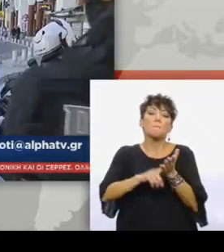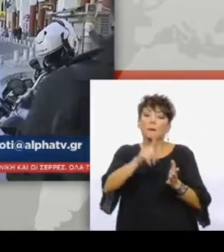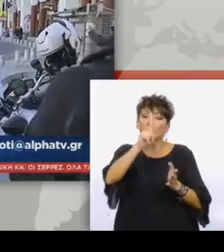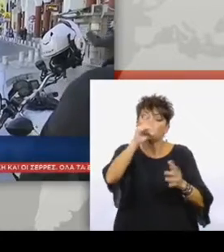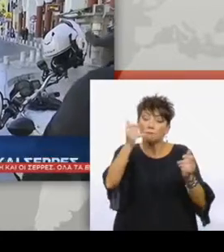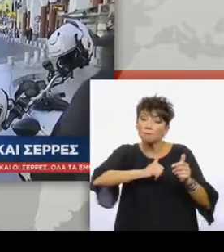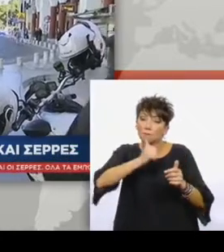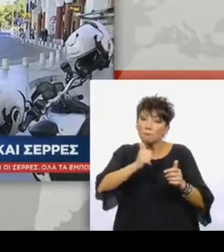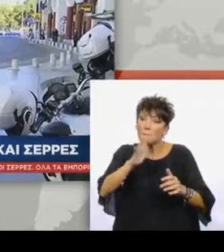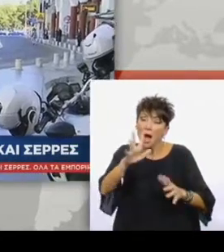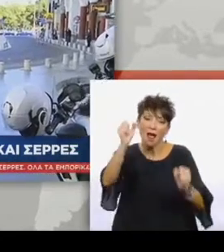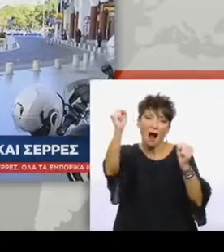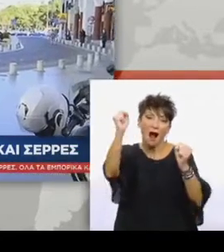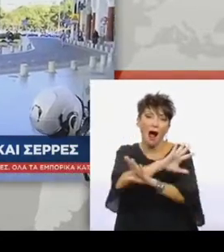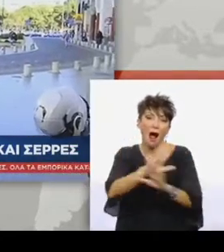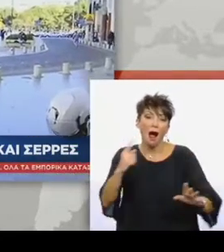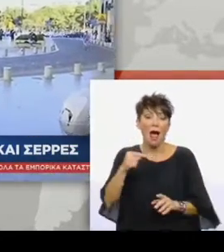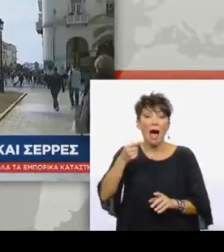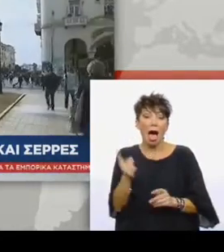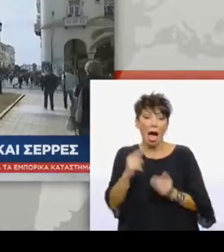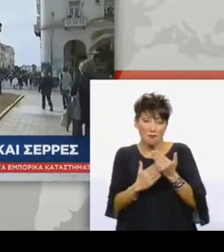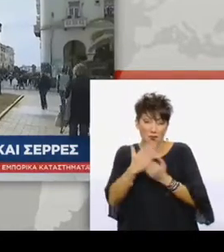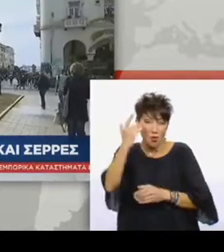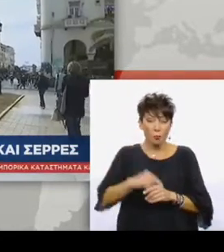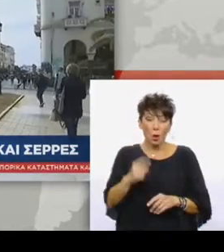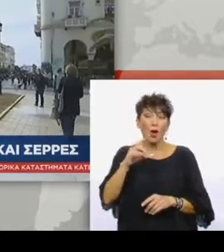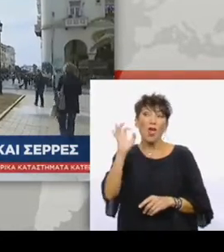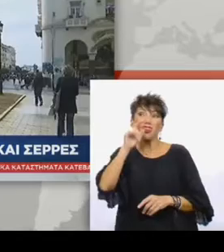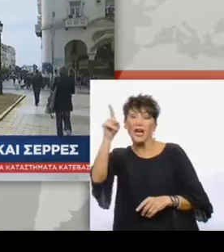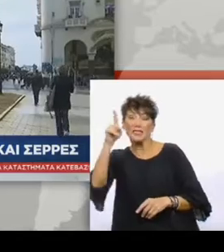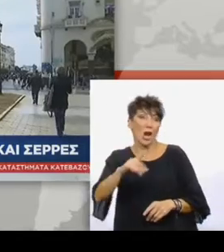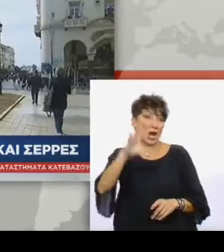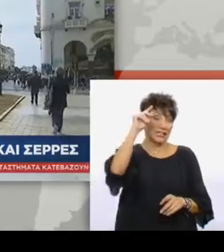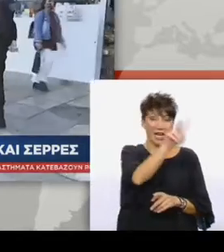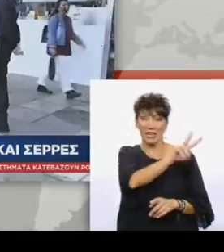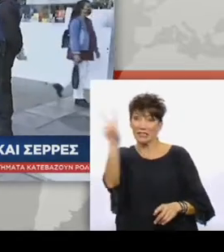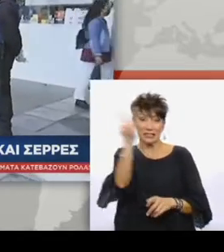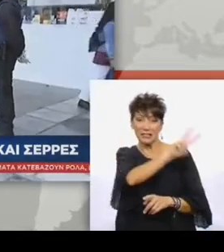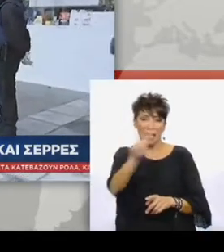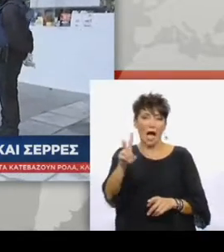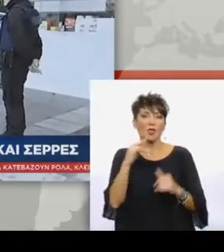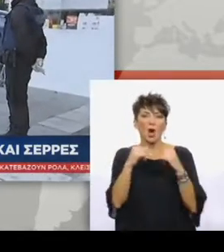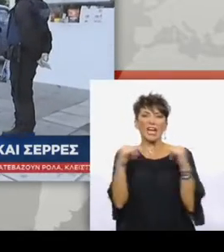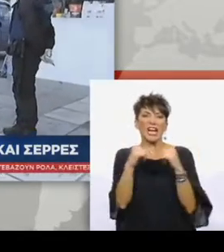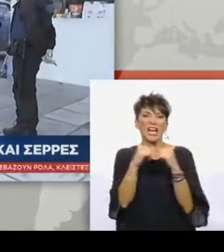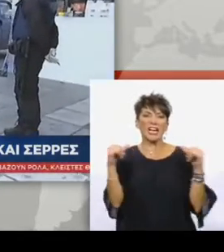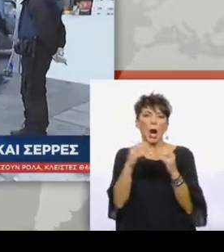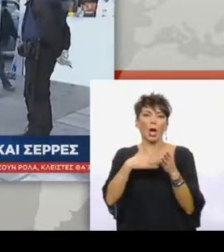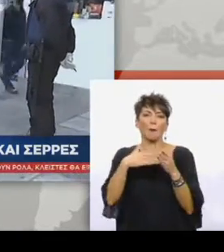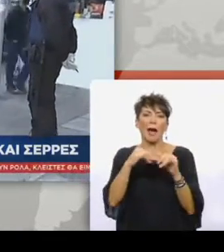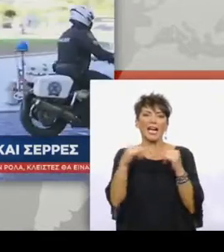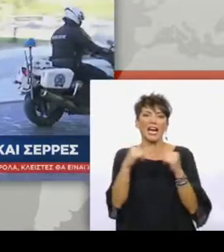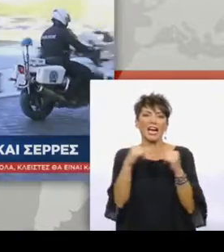καλά. Από αύριο το πρωί και για 14 ημέρες, τις δύο περιφερειακές ενότητες που μπαίνουν στην κρυζόνη, ξεχωριστά από τις ζώνες